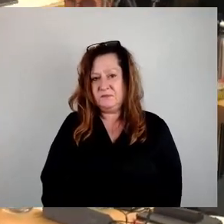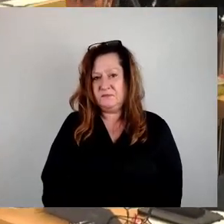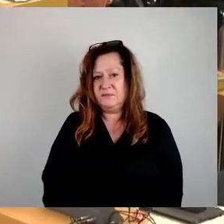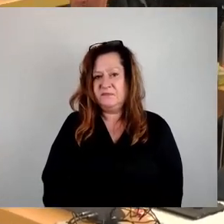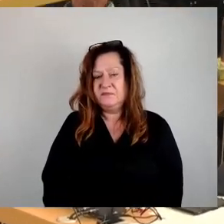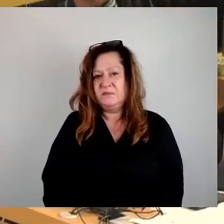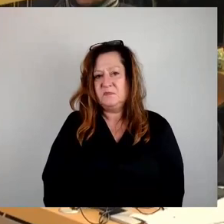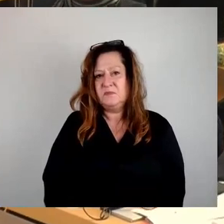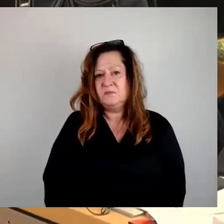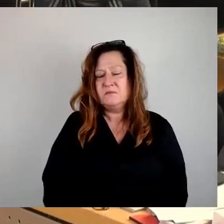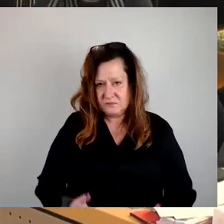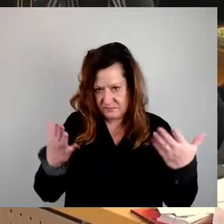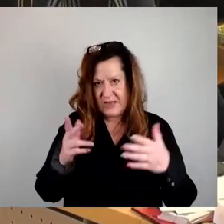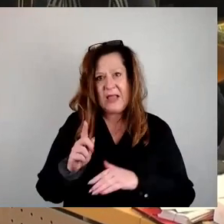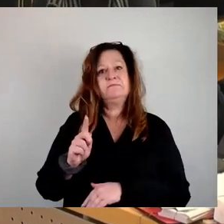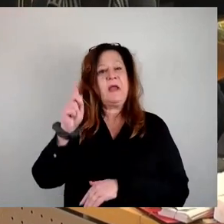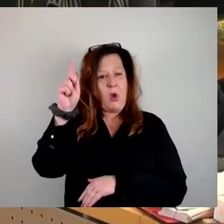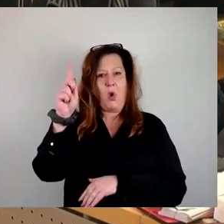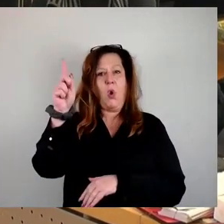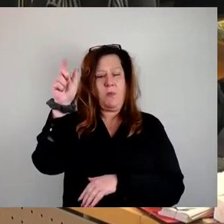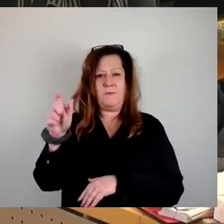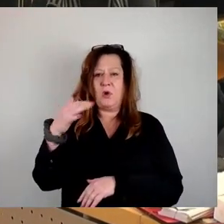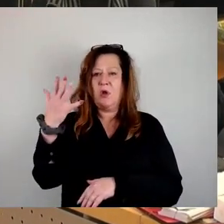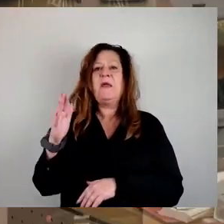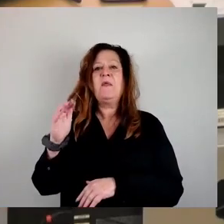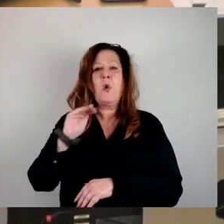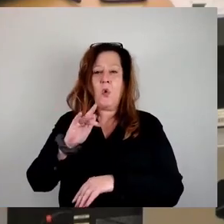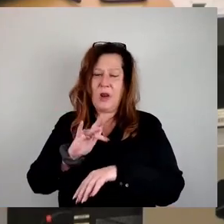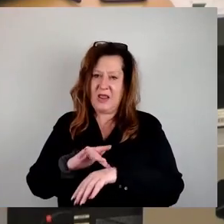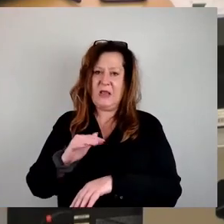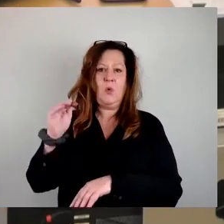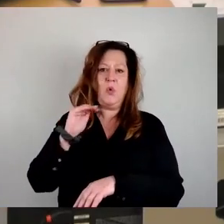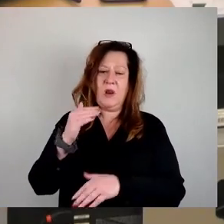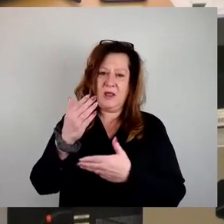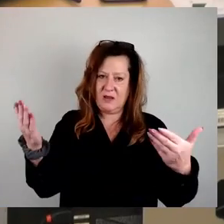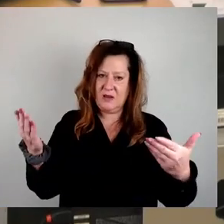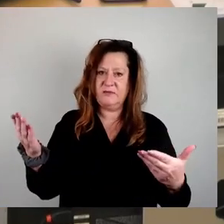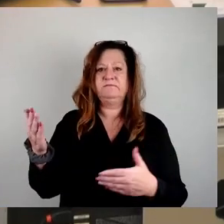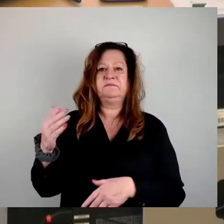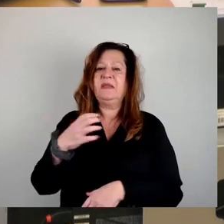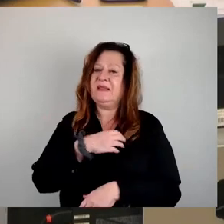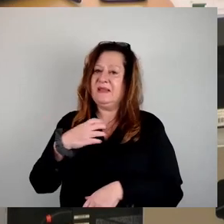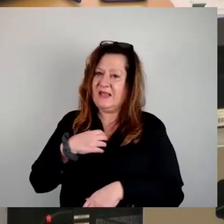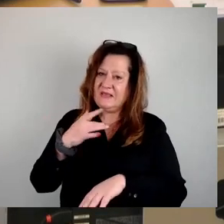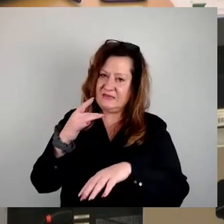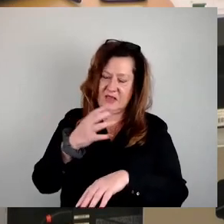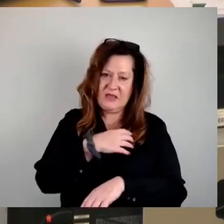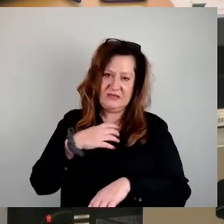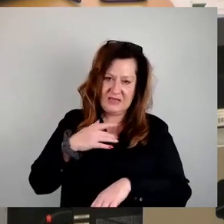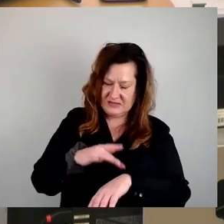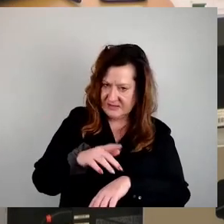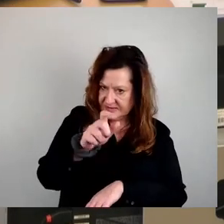Herr Präsident, Damen Damen und Herren, Herren, liebe Dresdnerinnen und Dresdner, ich hätte mir auf jeden Fall vorgenommen,